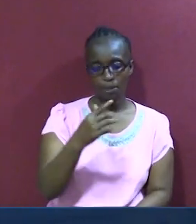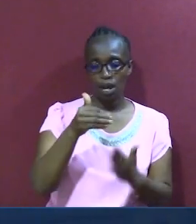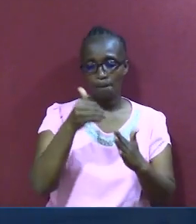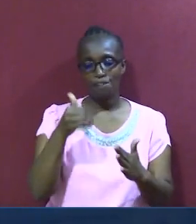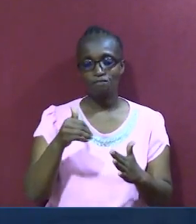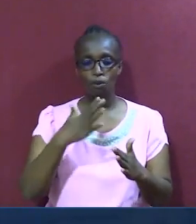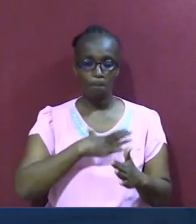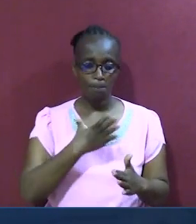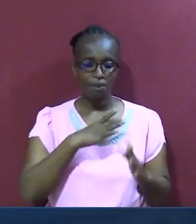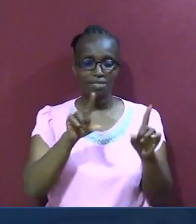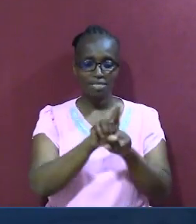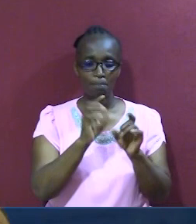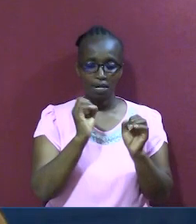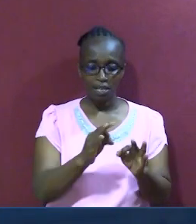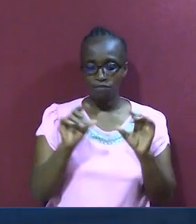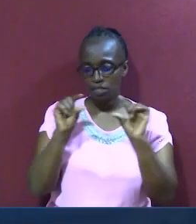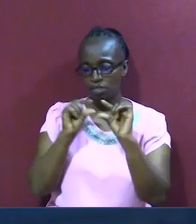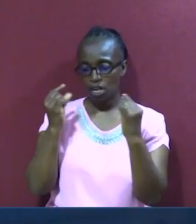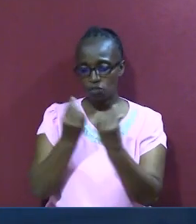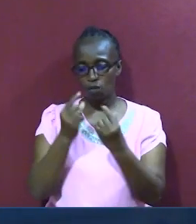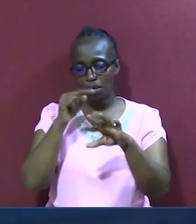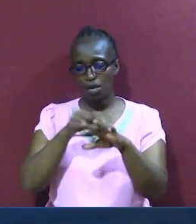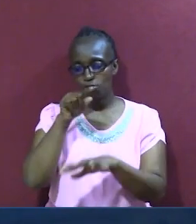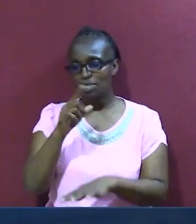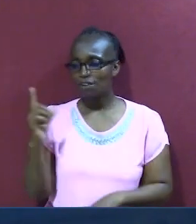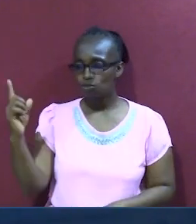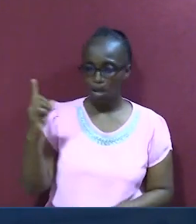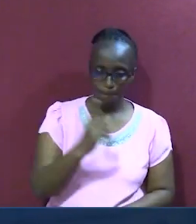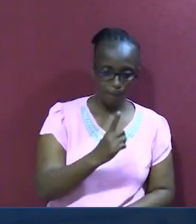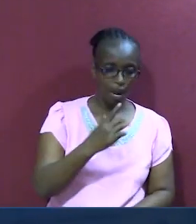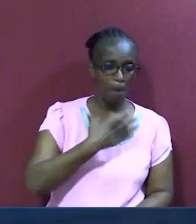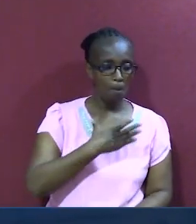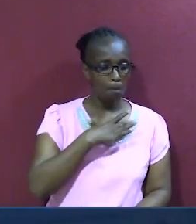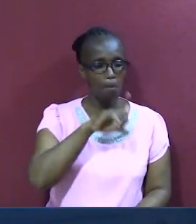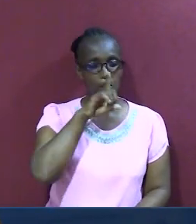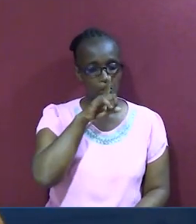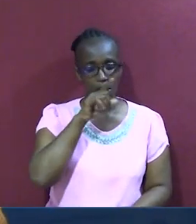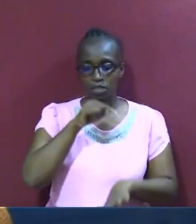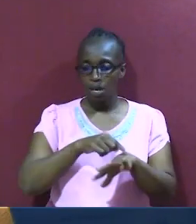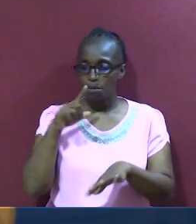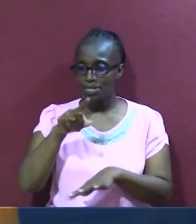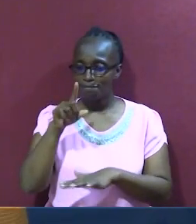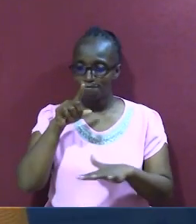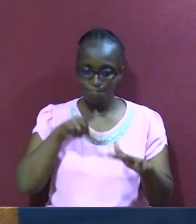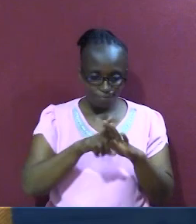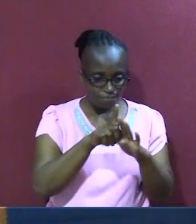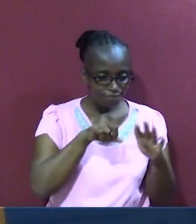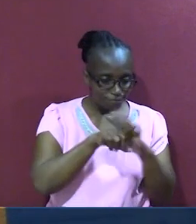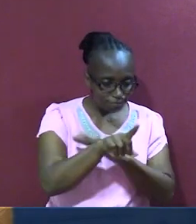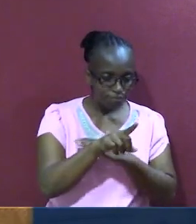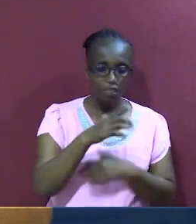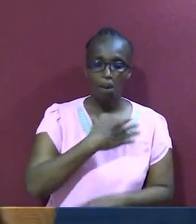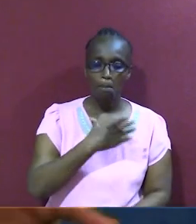ukitokia tuivi, kila mtu ananyamaza, ukitokia tuivi, kila mtu, yani anashika,